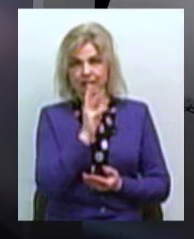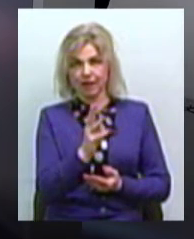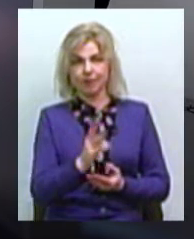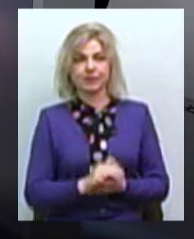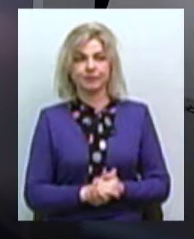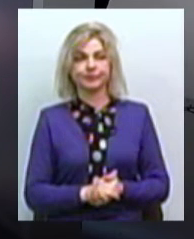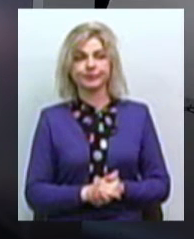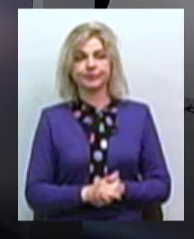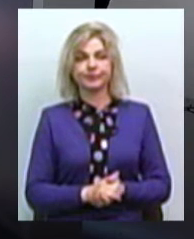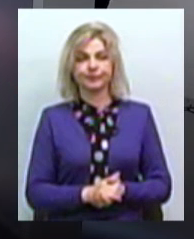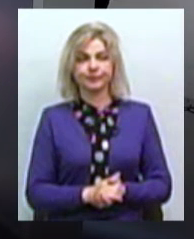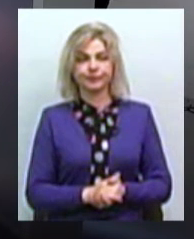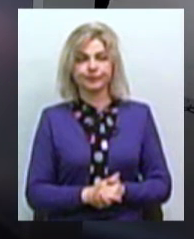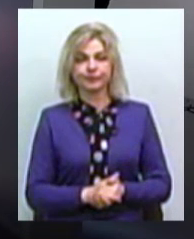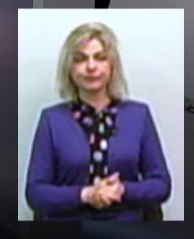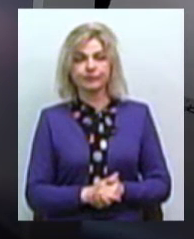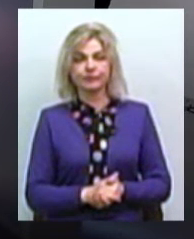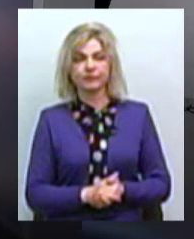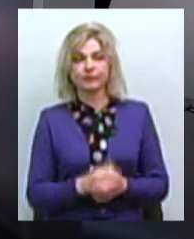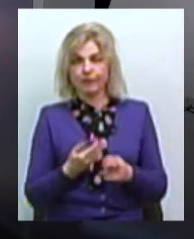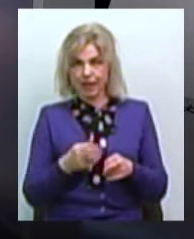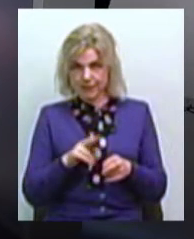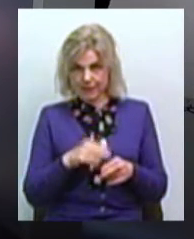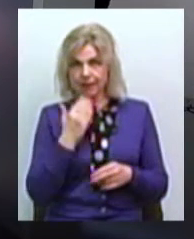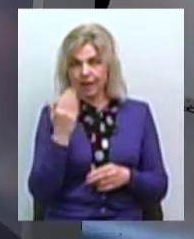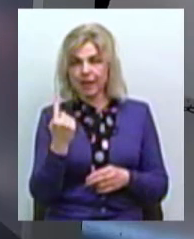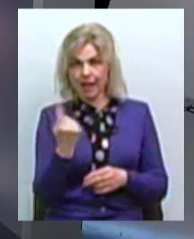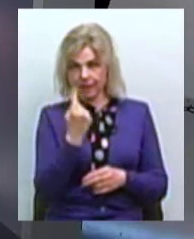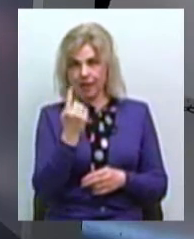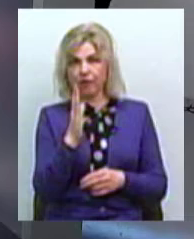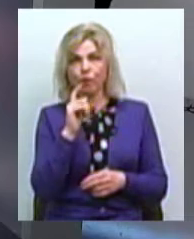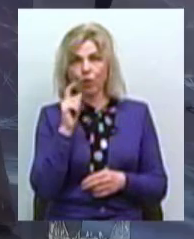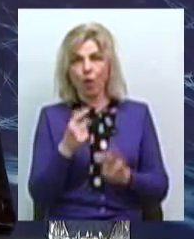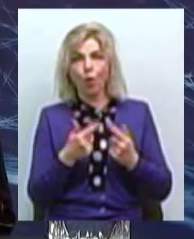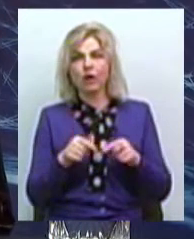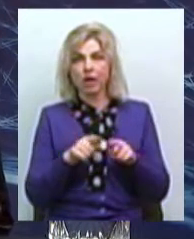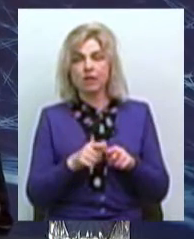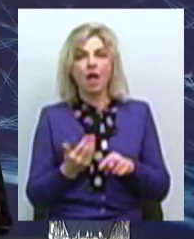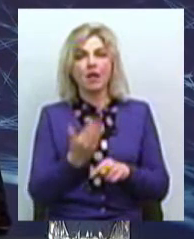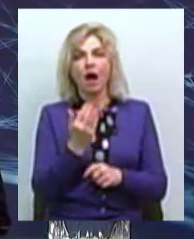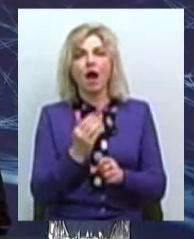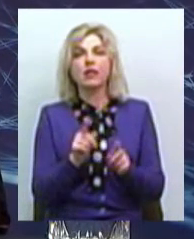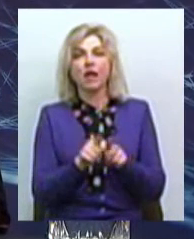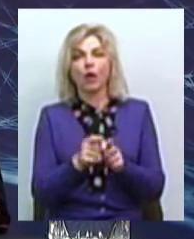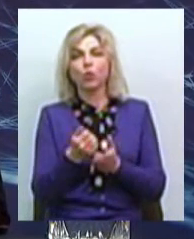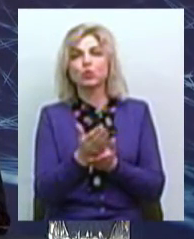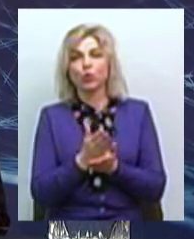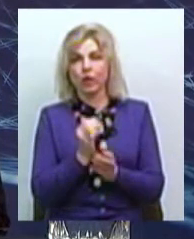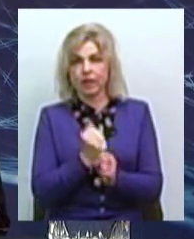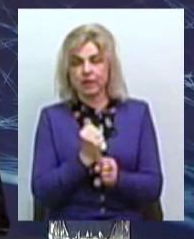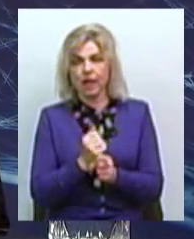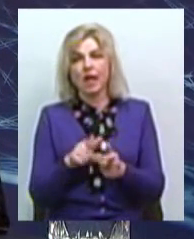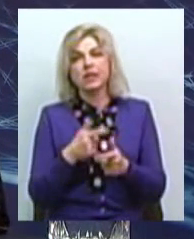А навіть так? Звичайно. Це єдина в Україні організація, яка надає такі послуги. Чи її